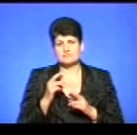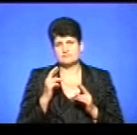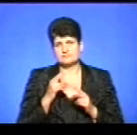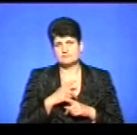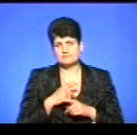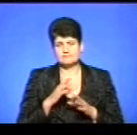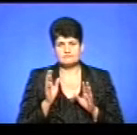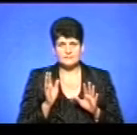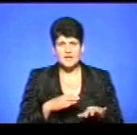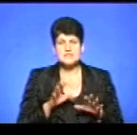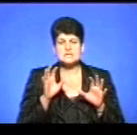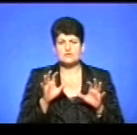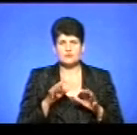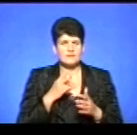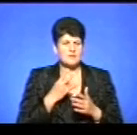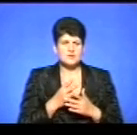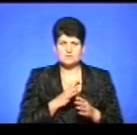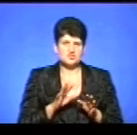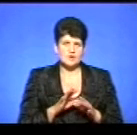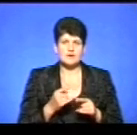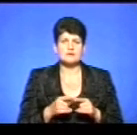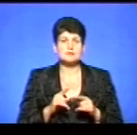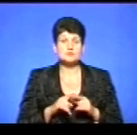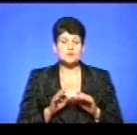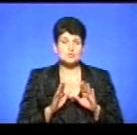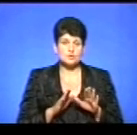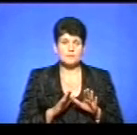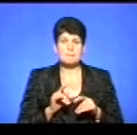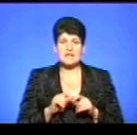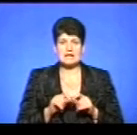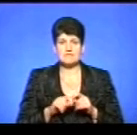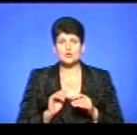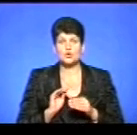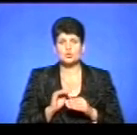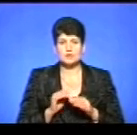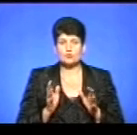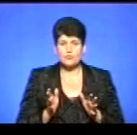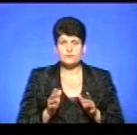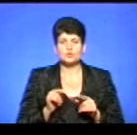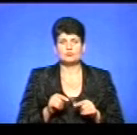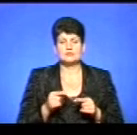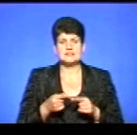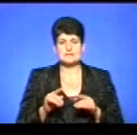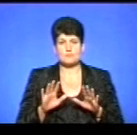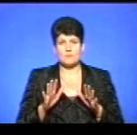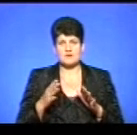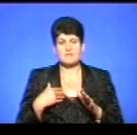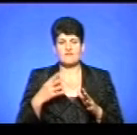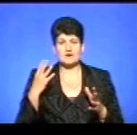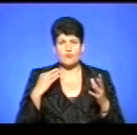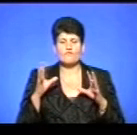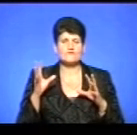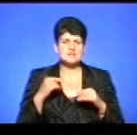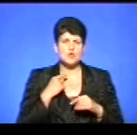ситуацією, і законодавство не передбачає таких речей, маю це на увазі перевірки додаткової. Тому, на даний момент, ми враховуємо всі